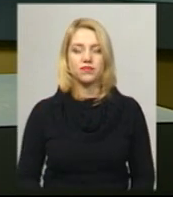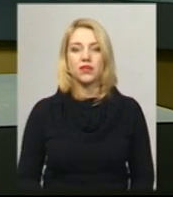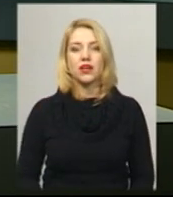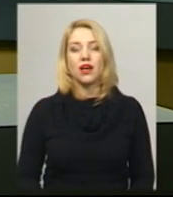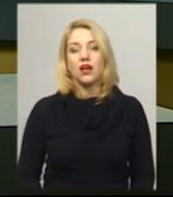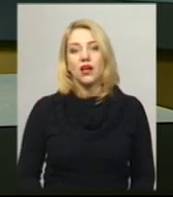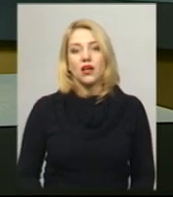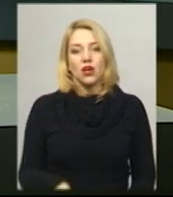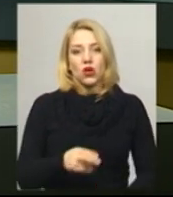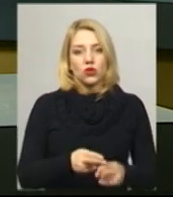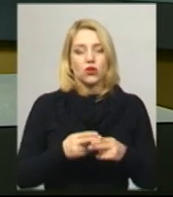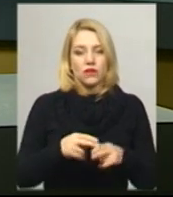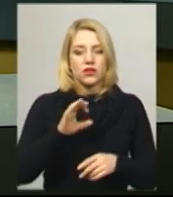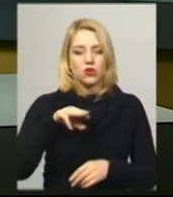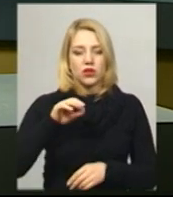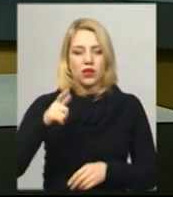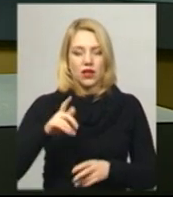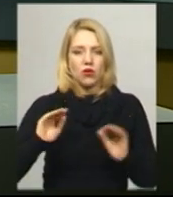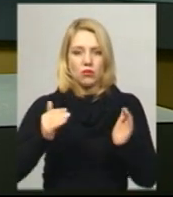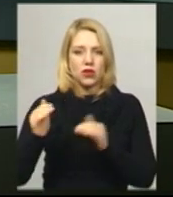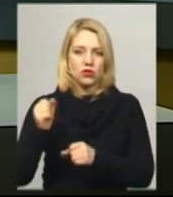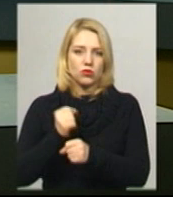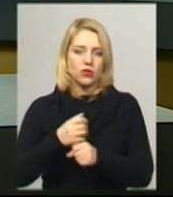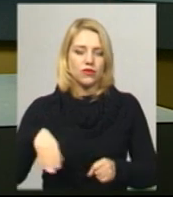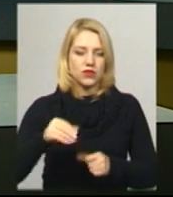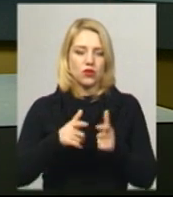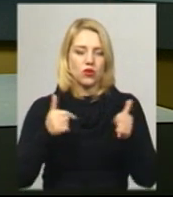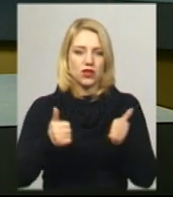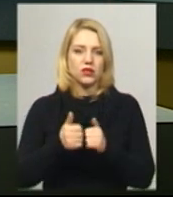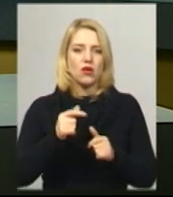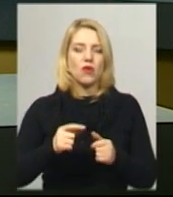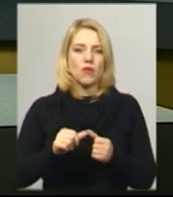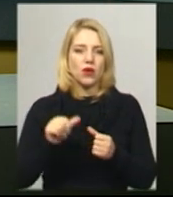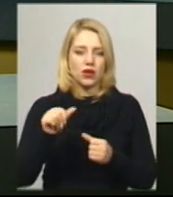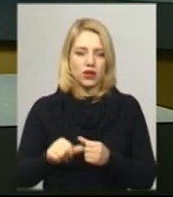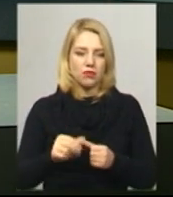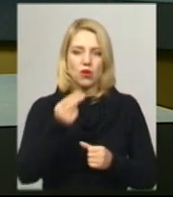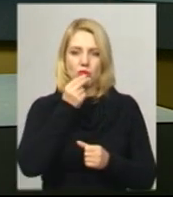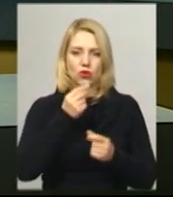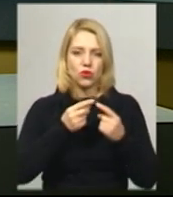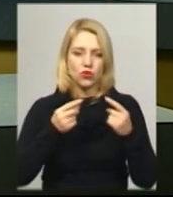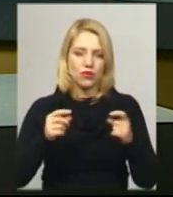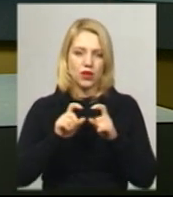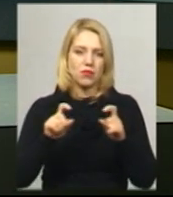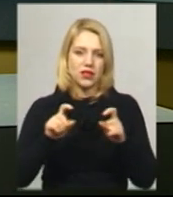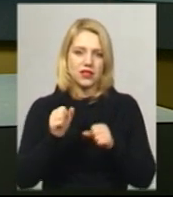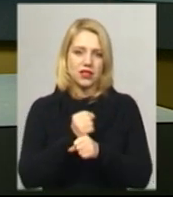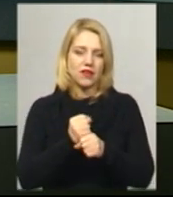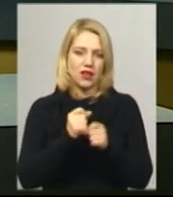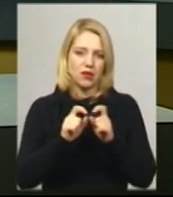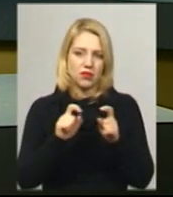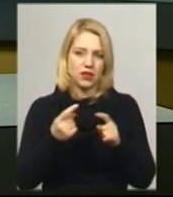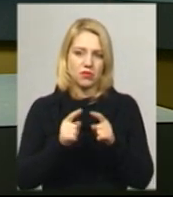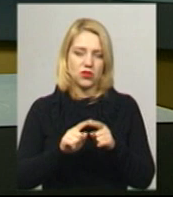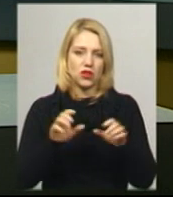Доноєвецькій ОТГ обмежили роботу усіх організацій, окрім продуктових магазинів і аптек. Про це розповіла голова Доноєвецької міської ради